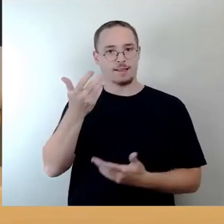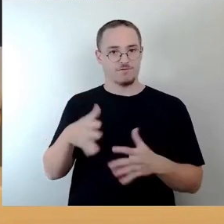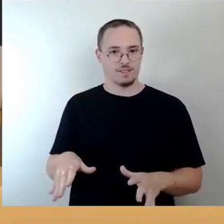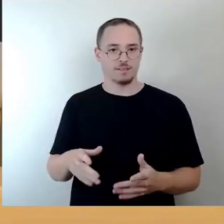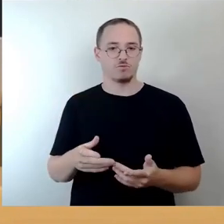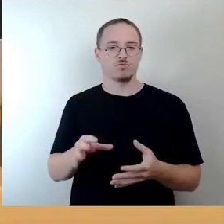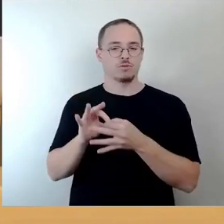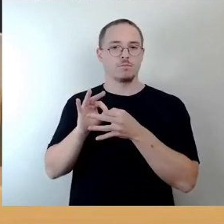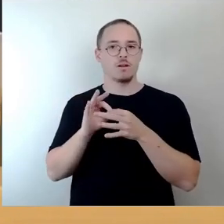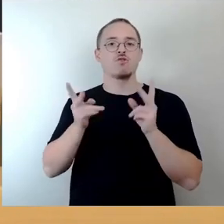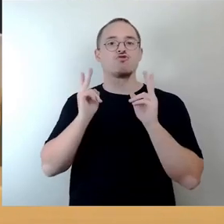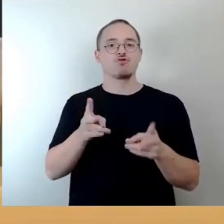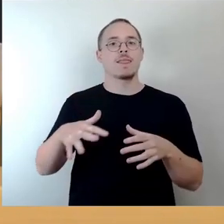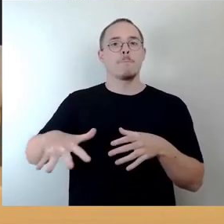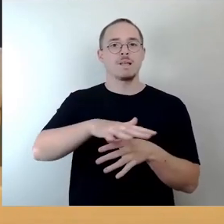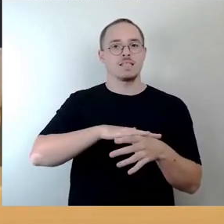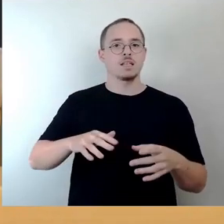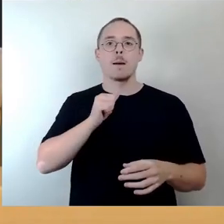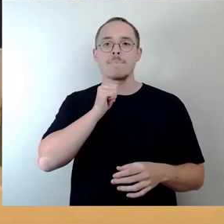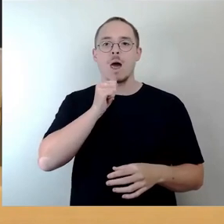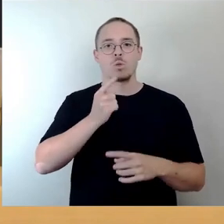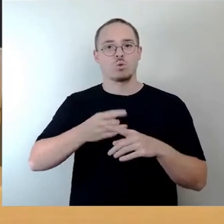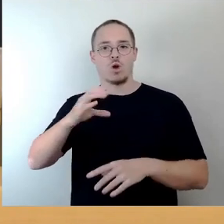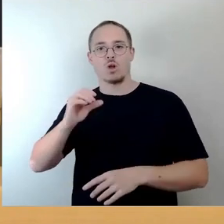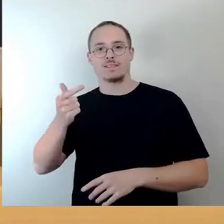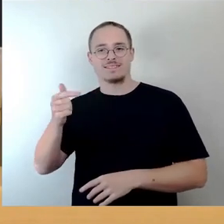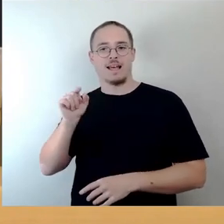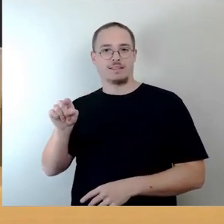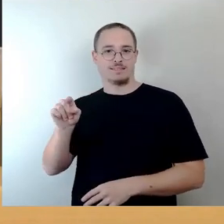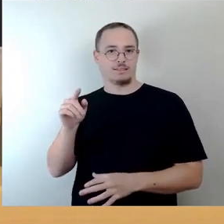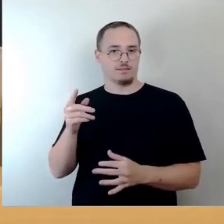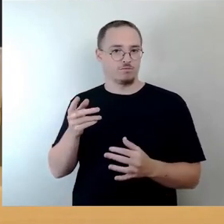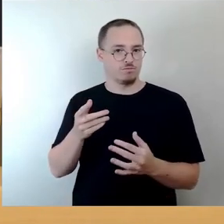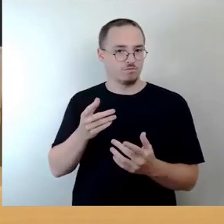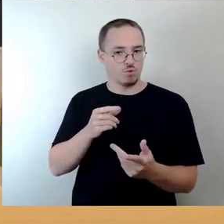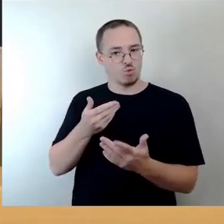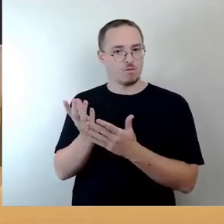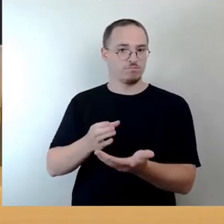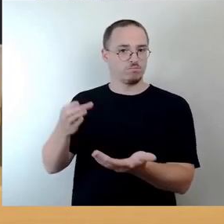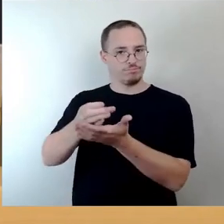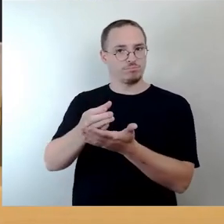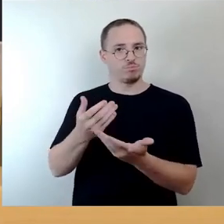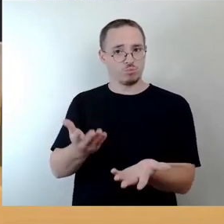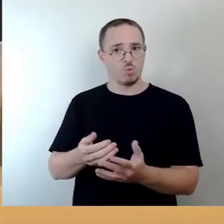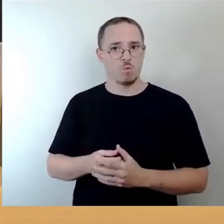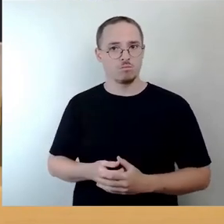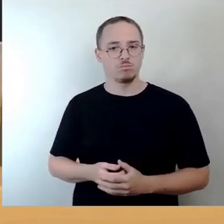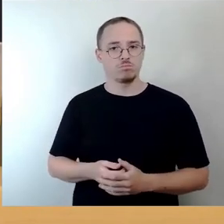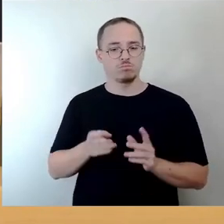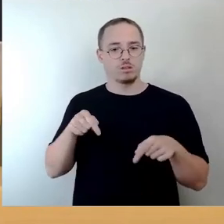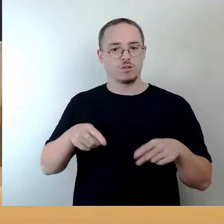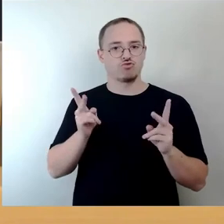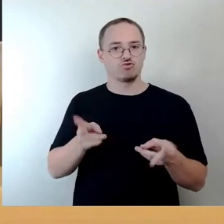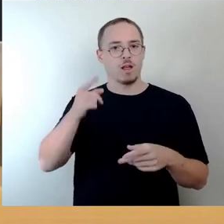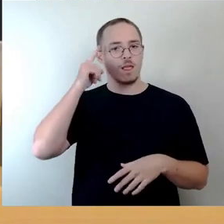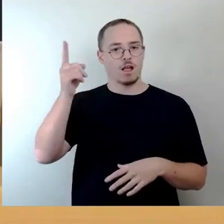Stadtbezirksämter Blauen und Kotter betrifft. Hier wurde im Stadtrat mehrheitlich beschlossen, dass zum